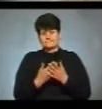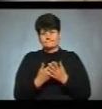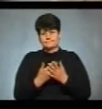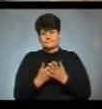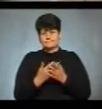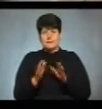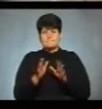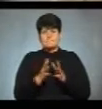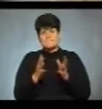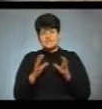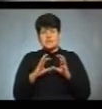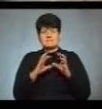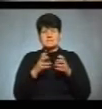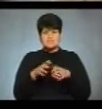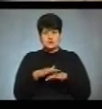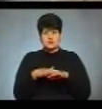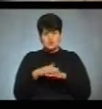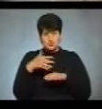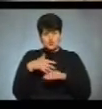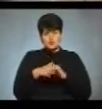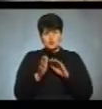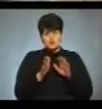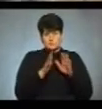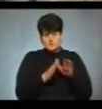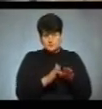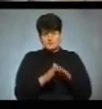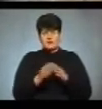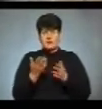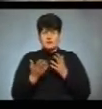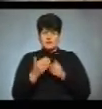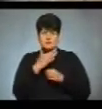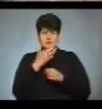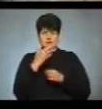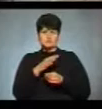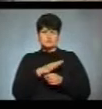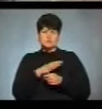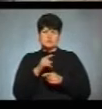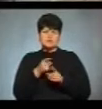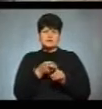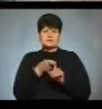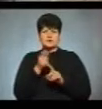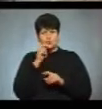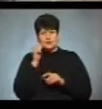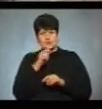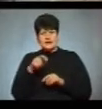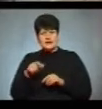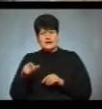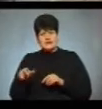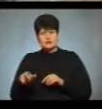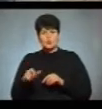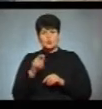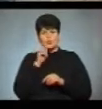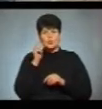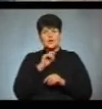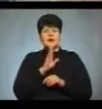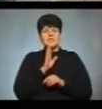більше для міжнародної аудиторії, зрозуміло. Але чимало було таких, що стосуються України, українців, українок